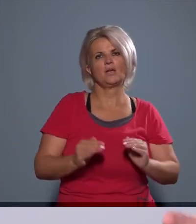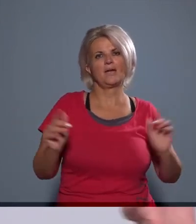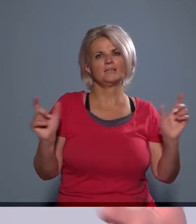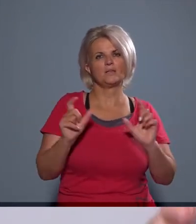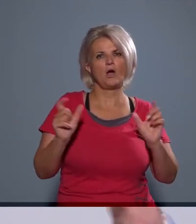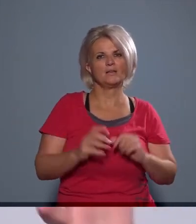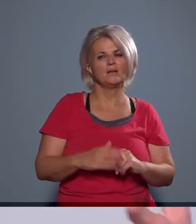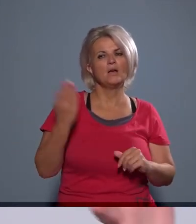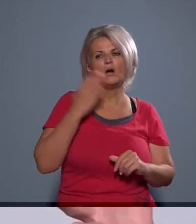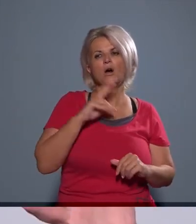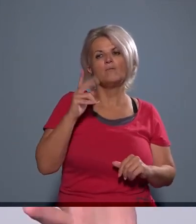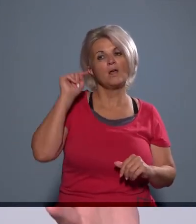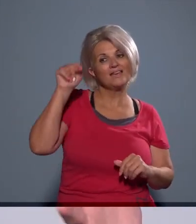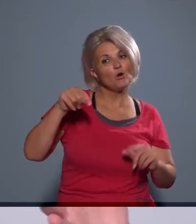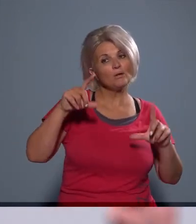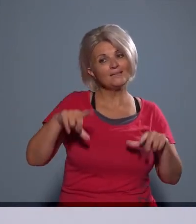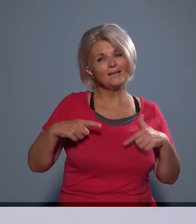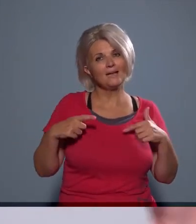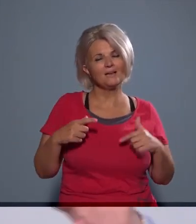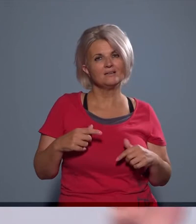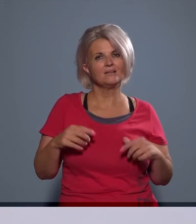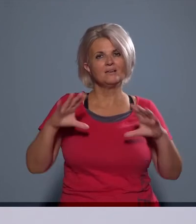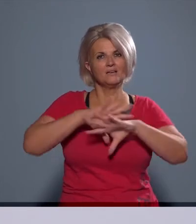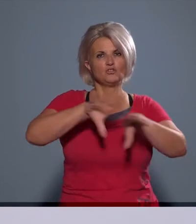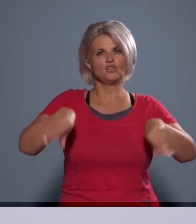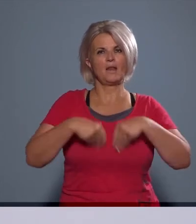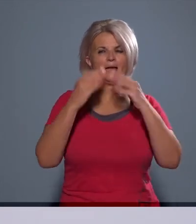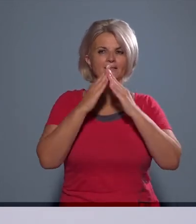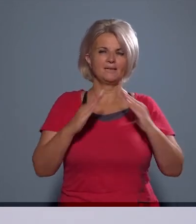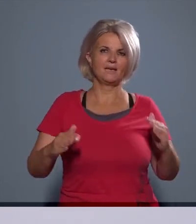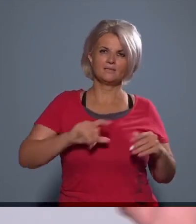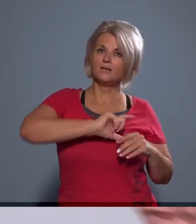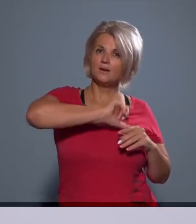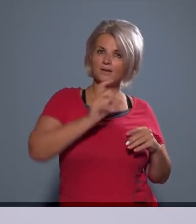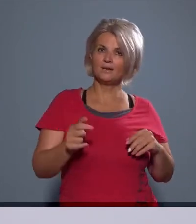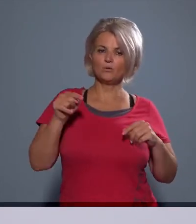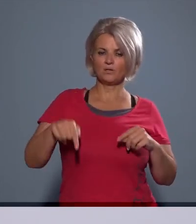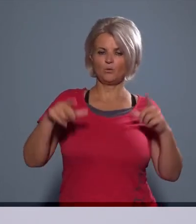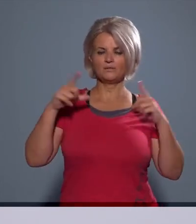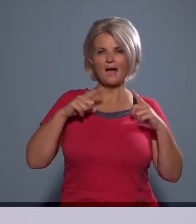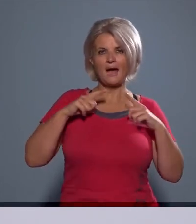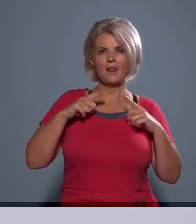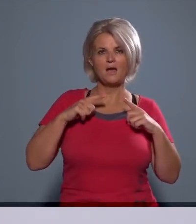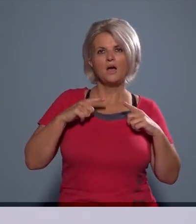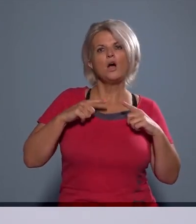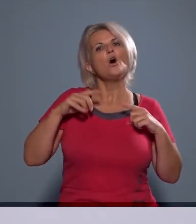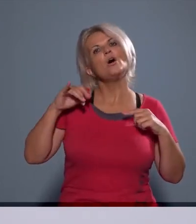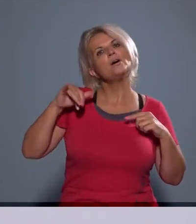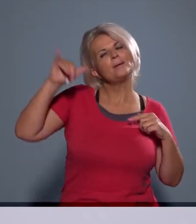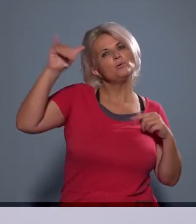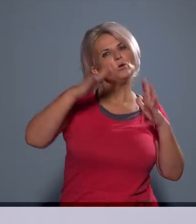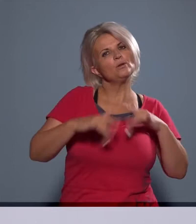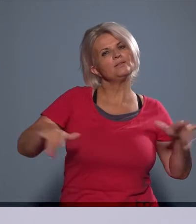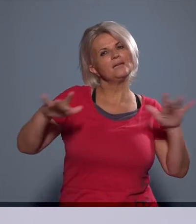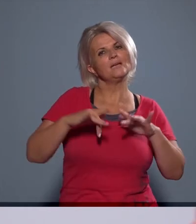tehát ha valaki ott él, esetleg egyébként a családiháza sok évtized óta ott van, akár még a repülőtér megépülése vagy felfejlesztése